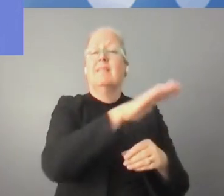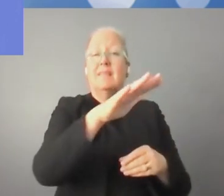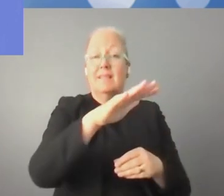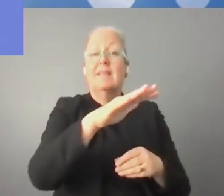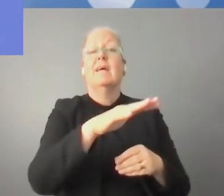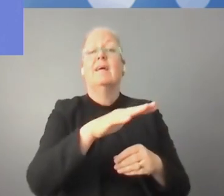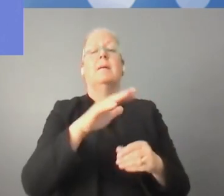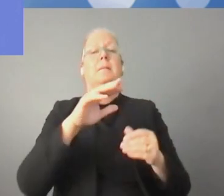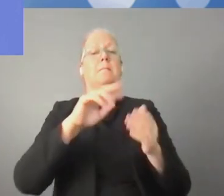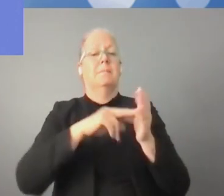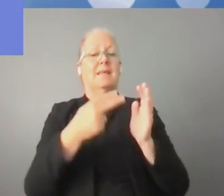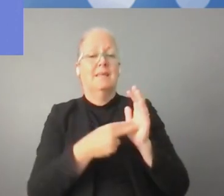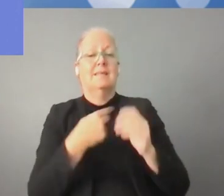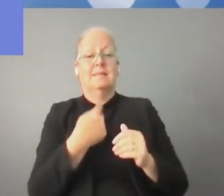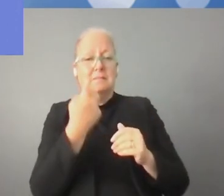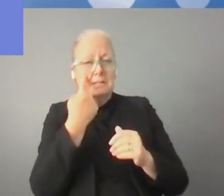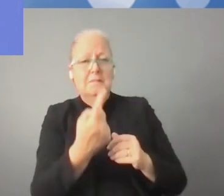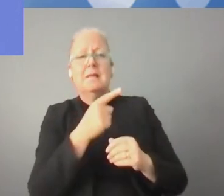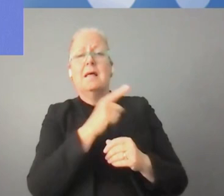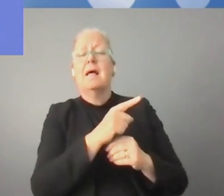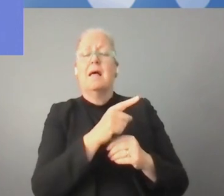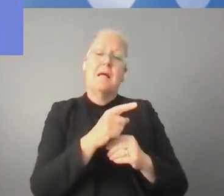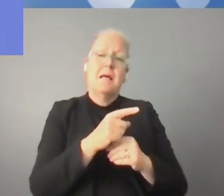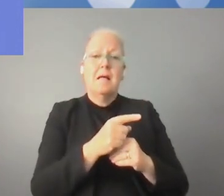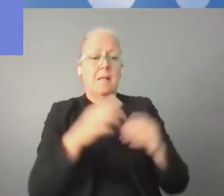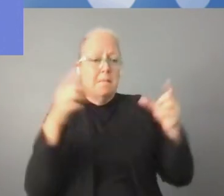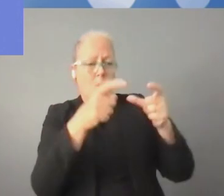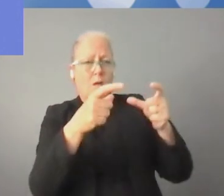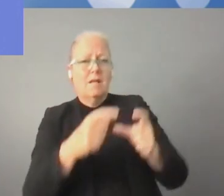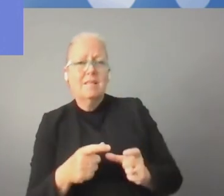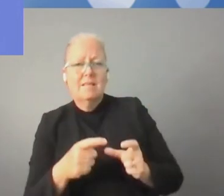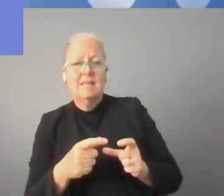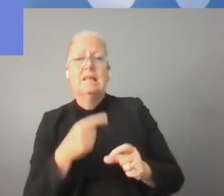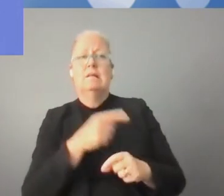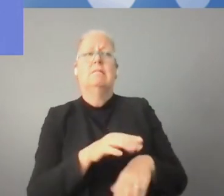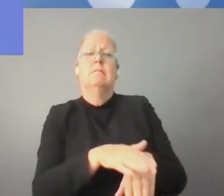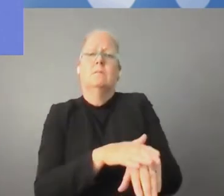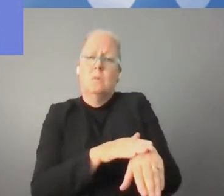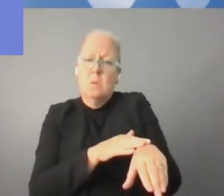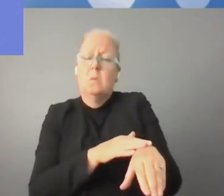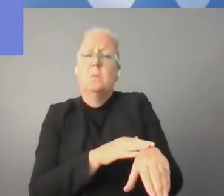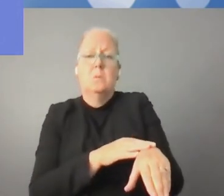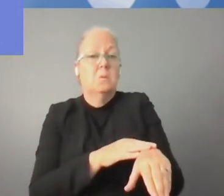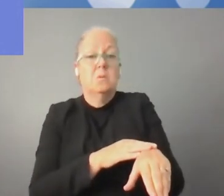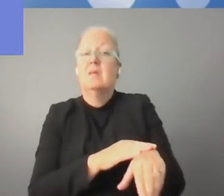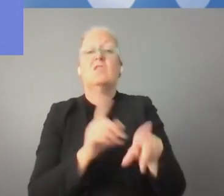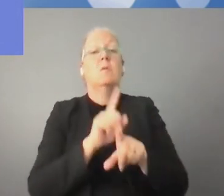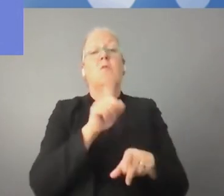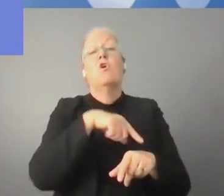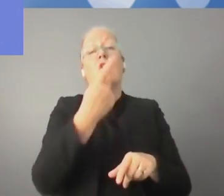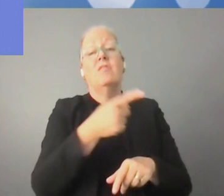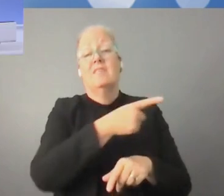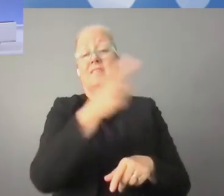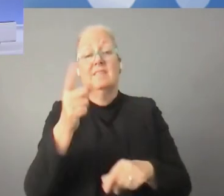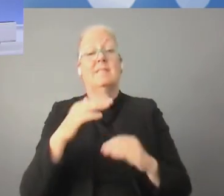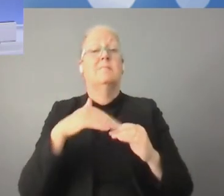لذلك في دول أعضاء في الاتحاد الأوروبي الشركات الصغيرة والمتوسطة هي